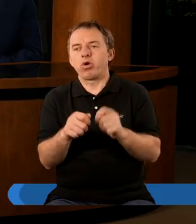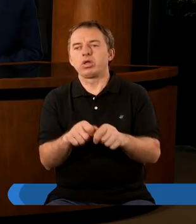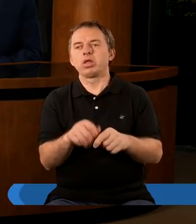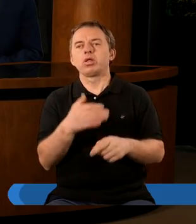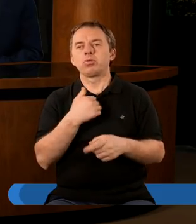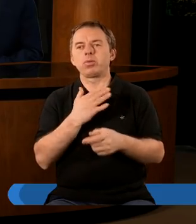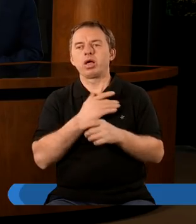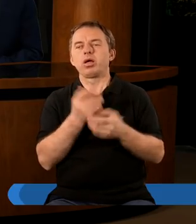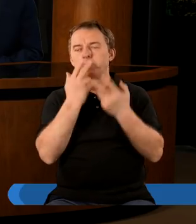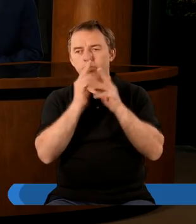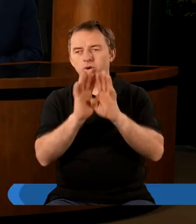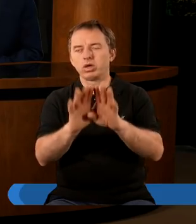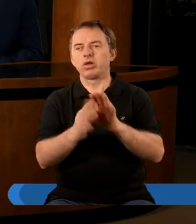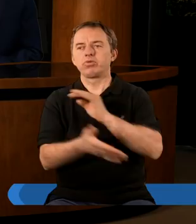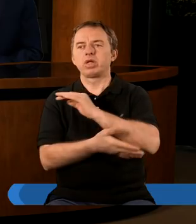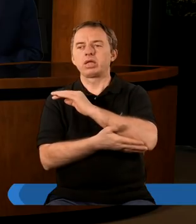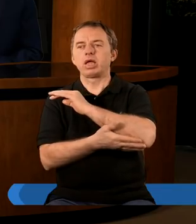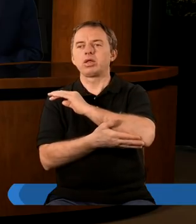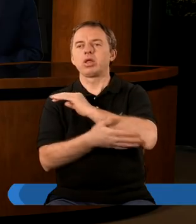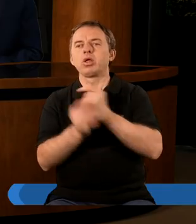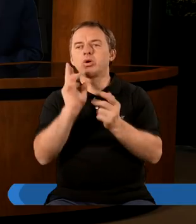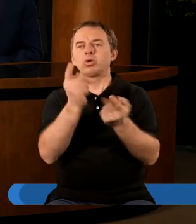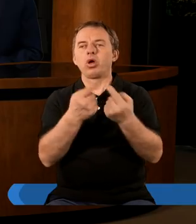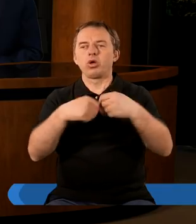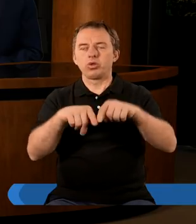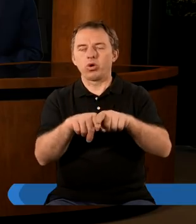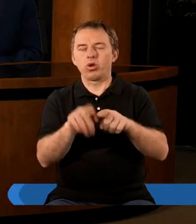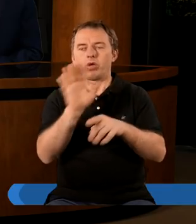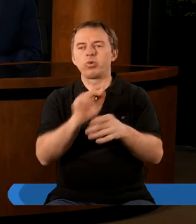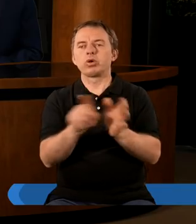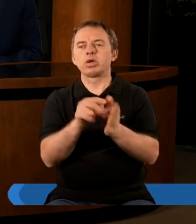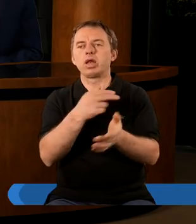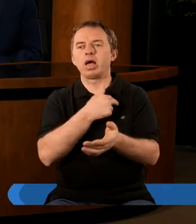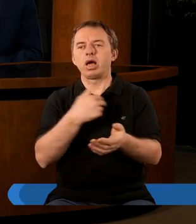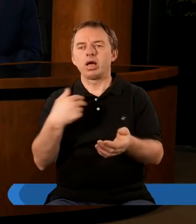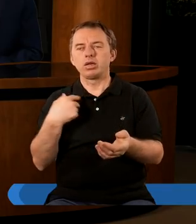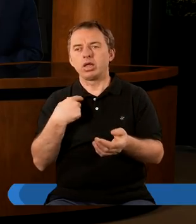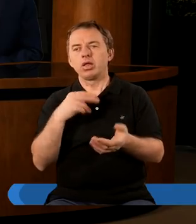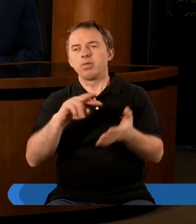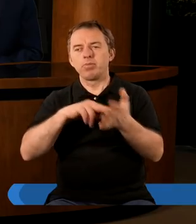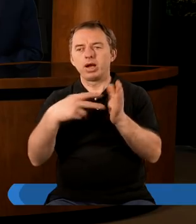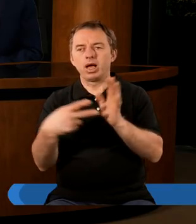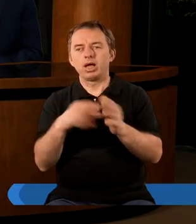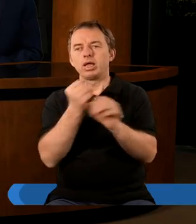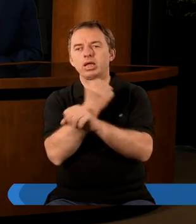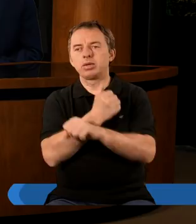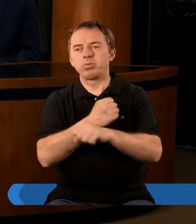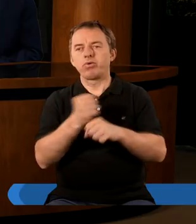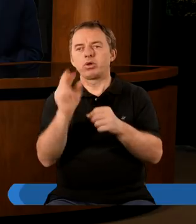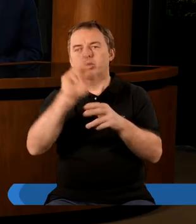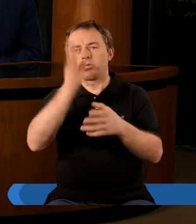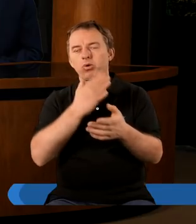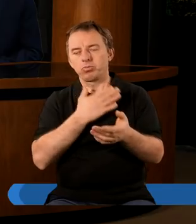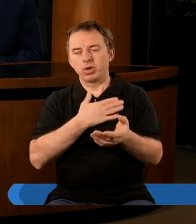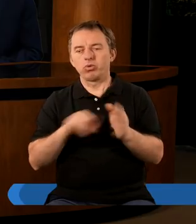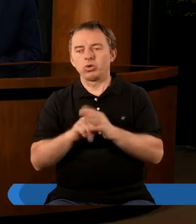nawet na ten zwoju, prawda? Że pokazane jest w zasadzie to, co dokonał Bóg dla nas i cały plan zbawienia, który Pan Bóg miał od